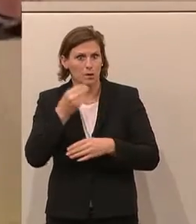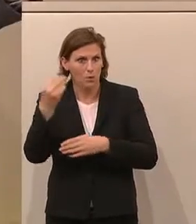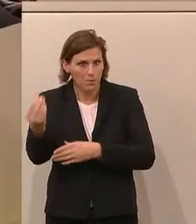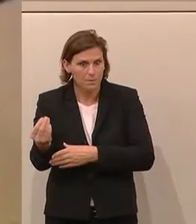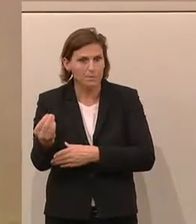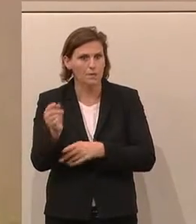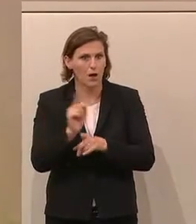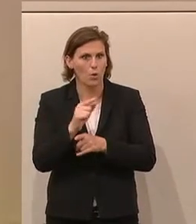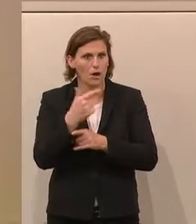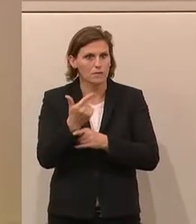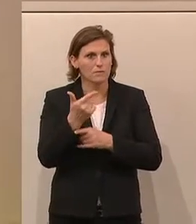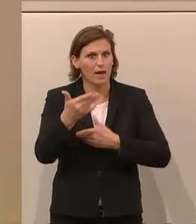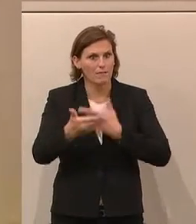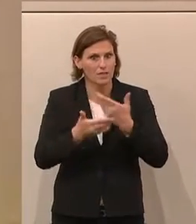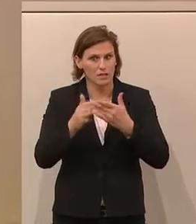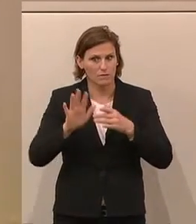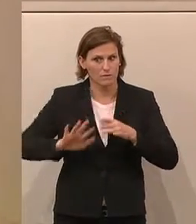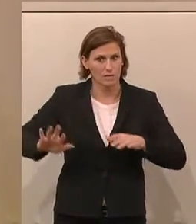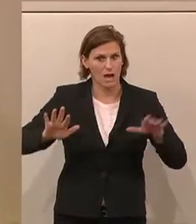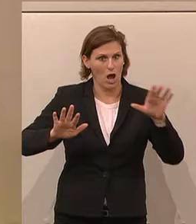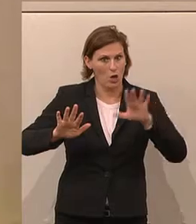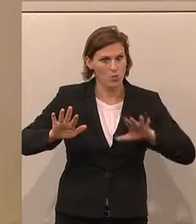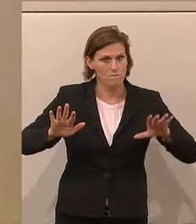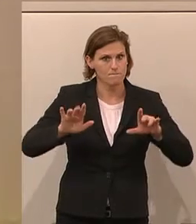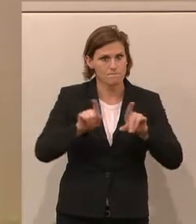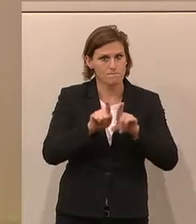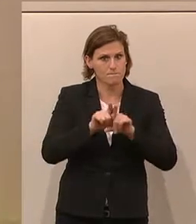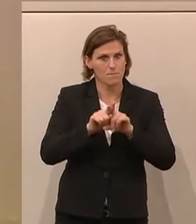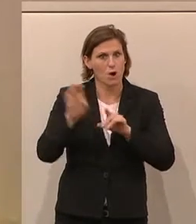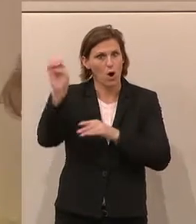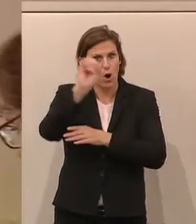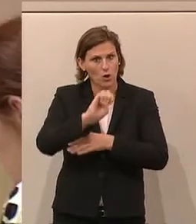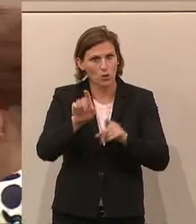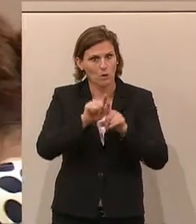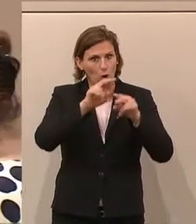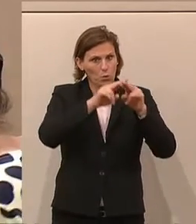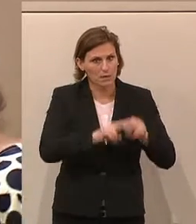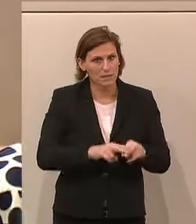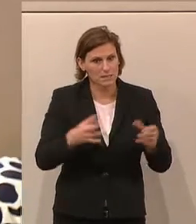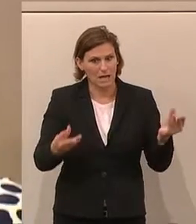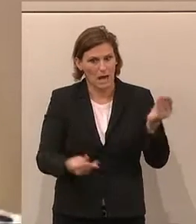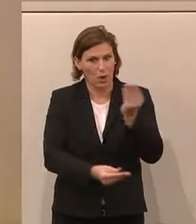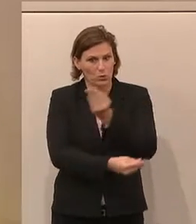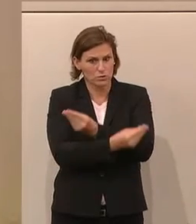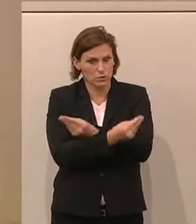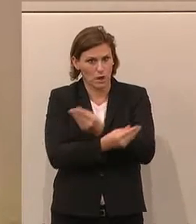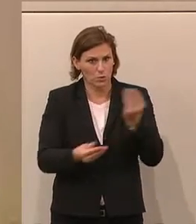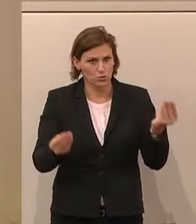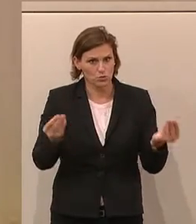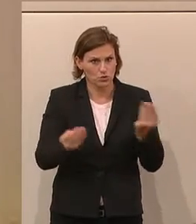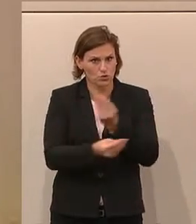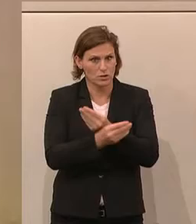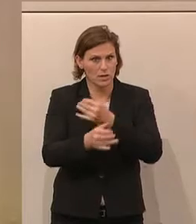zwei Wirtschaftsräume, die EU und der Mercosur, tauschen im Jahr 90 Milliarden Euro Waren aus.